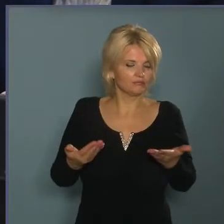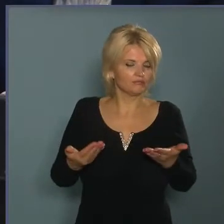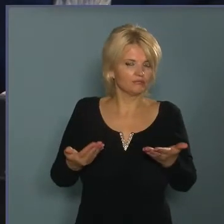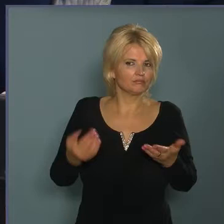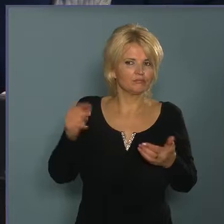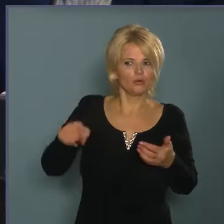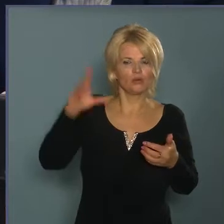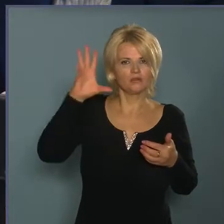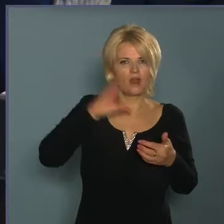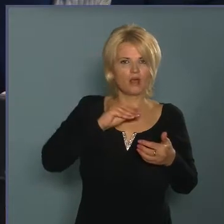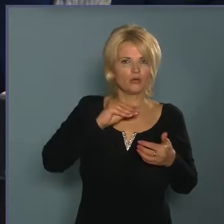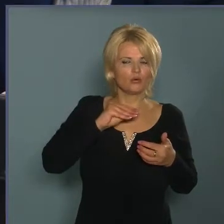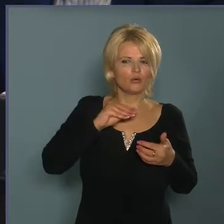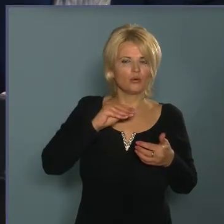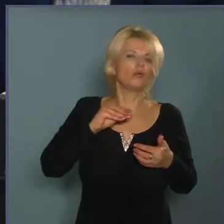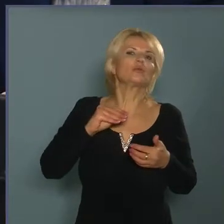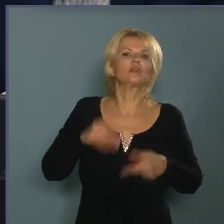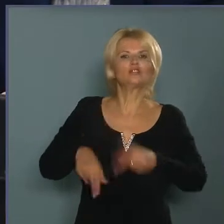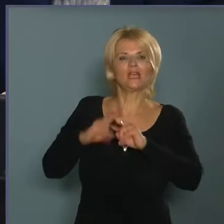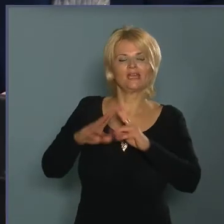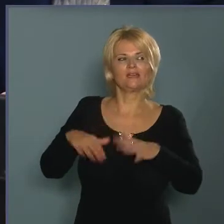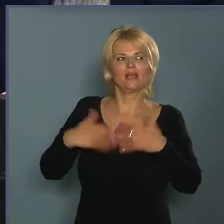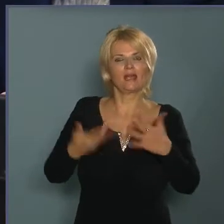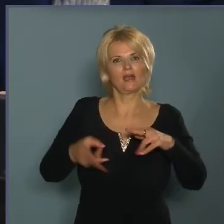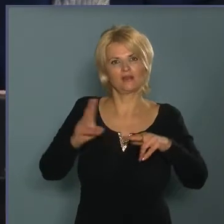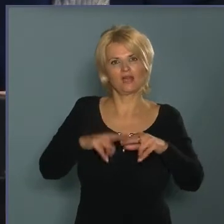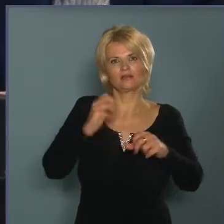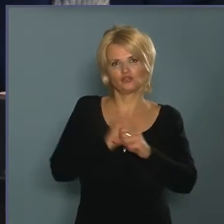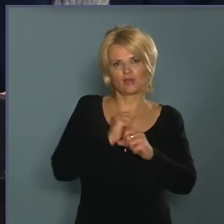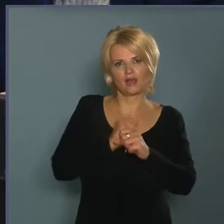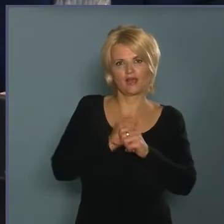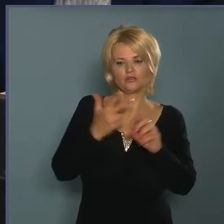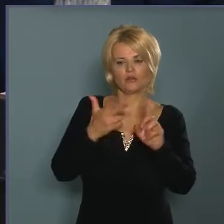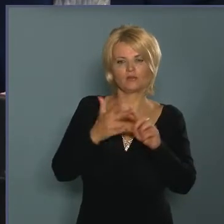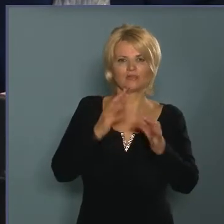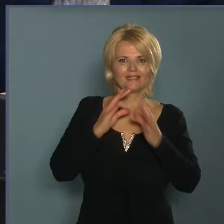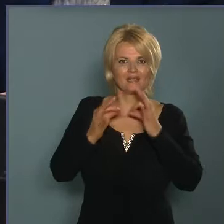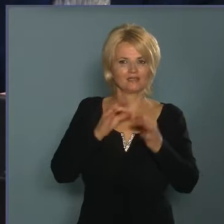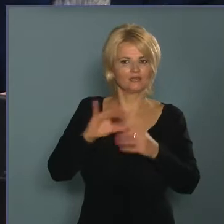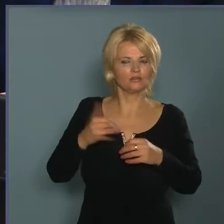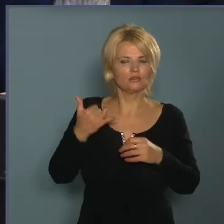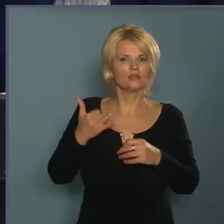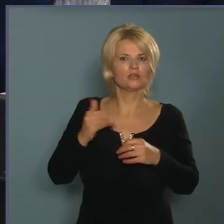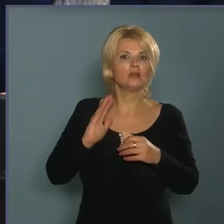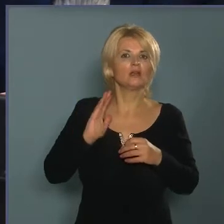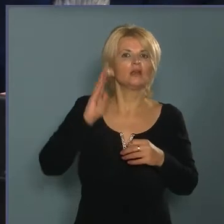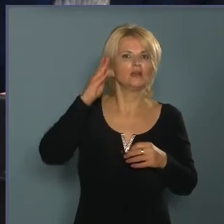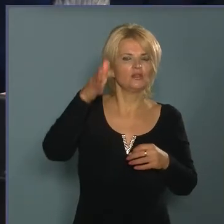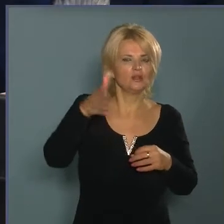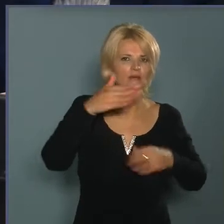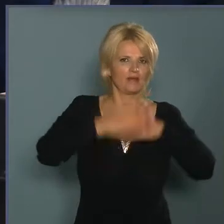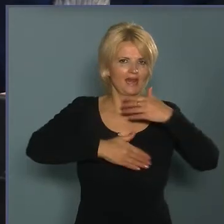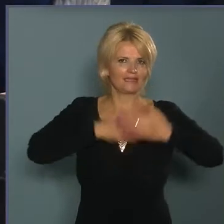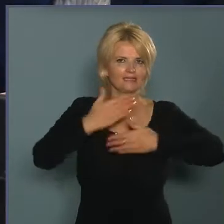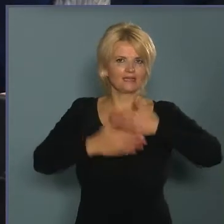hozzájárulnak-e az ott lakók ahhoz, hogy mi rendet tegyünk helyettük. És a harmadik kérdés is erre irányult, hogy a jövőben